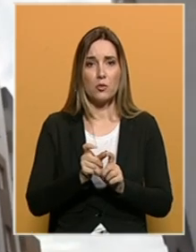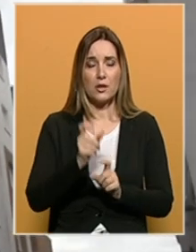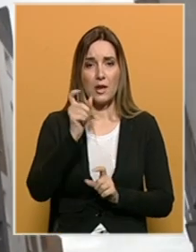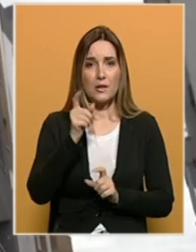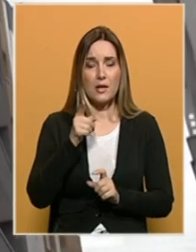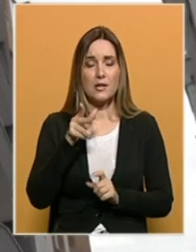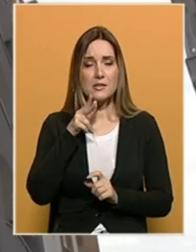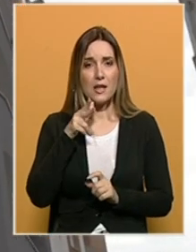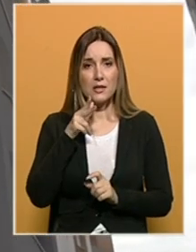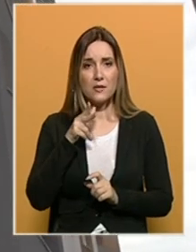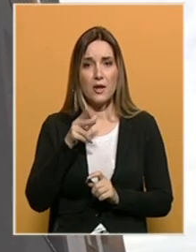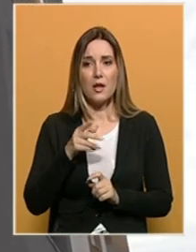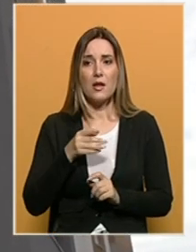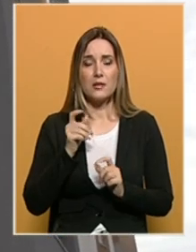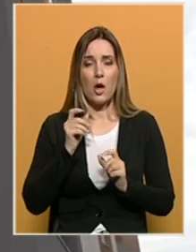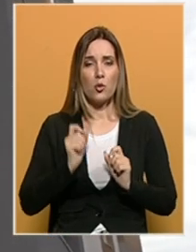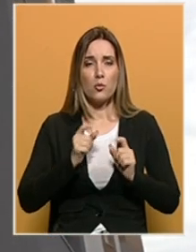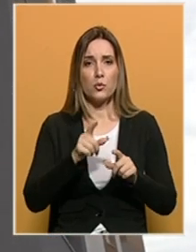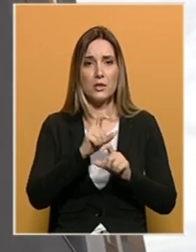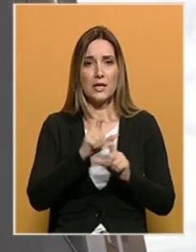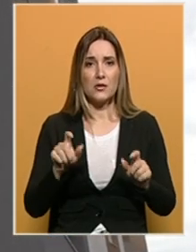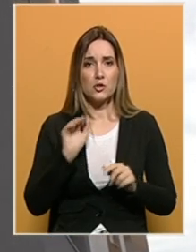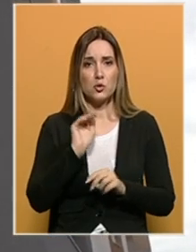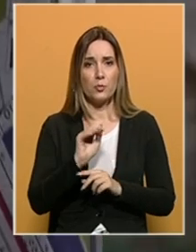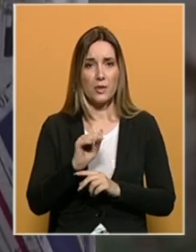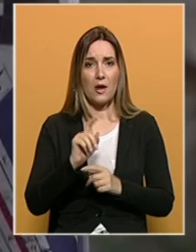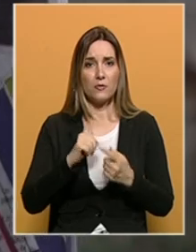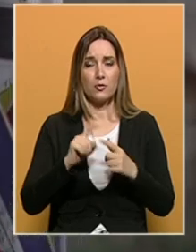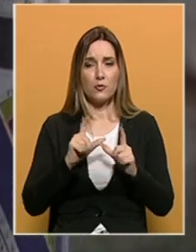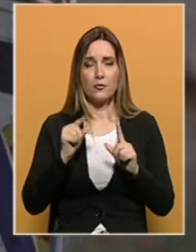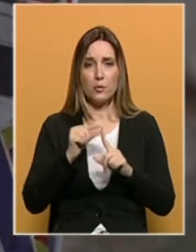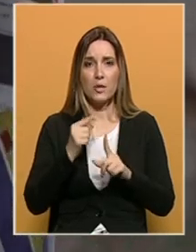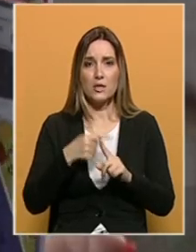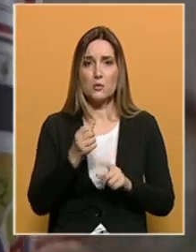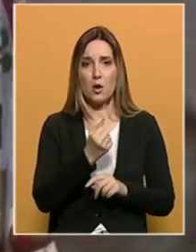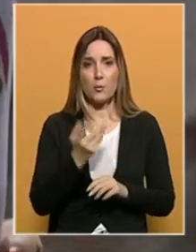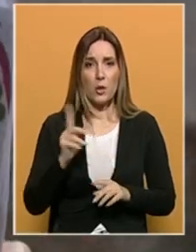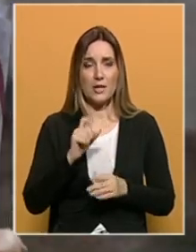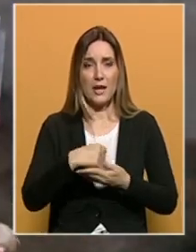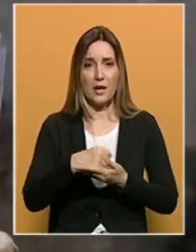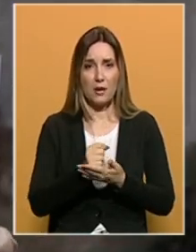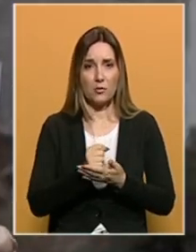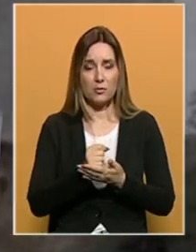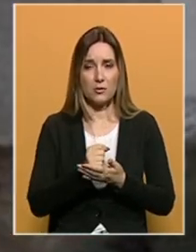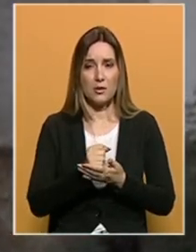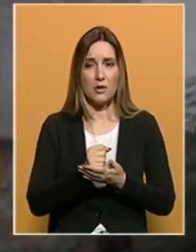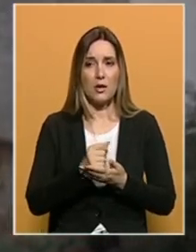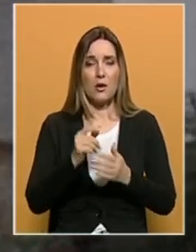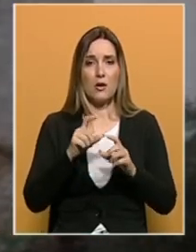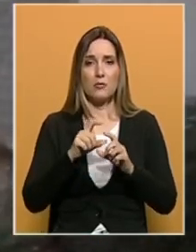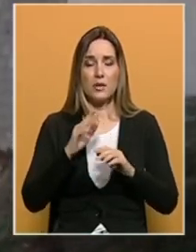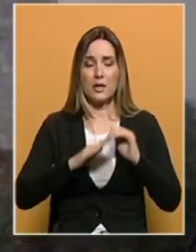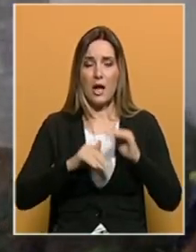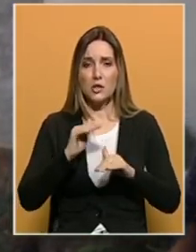inicijative da upute i krivičnu prijavu FUP-u protiv odgovornih. Zbog brojnih neregularnosti smjenu djelatnika Odjela za urbanizam i